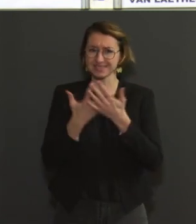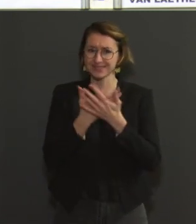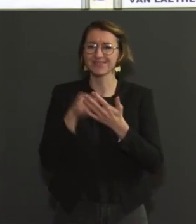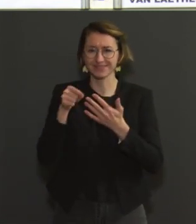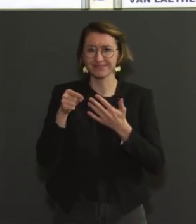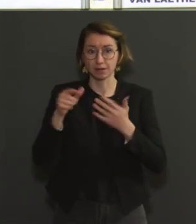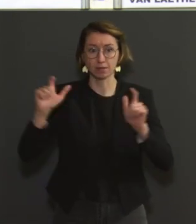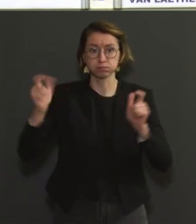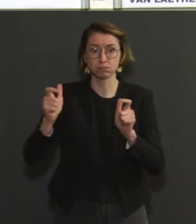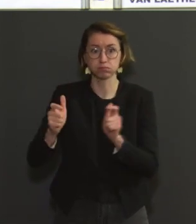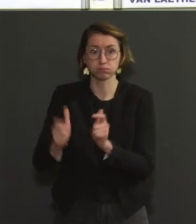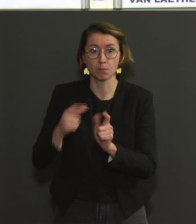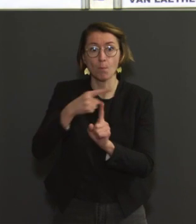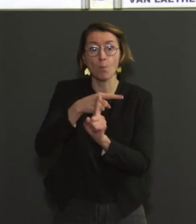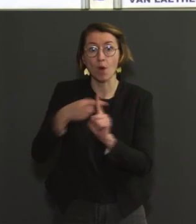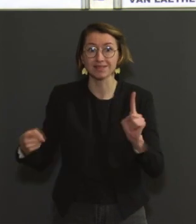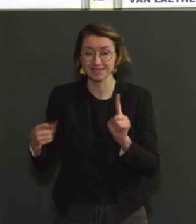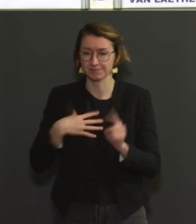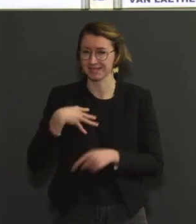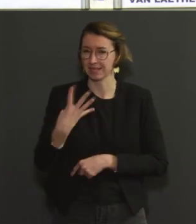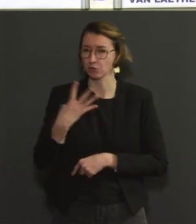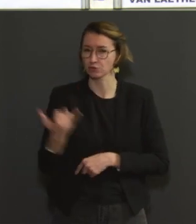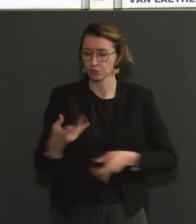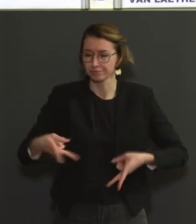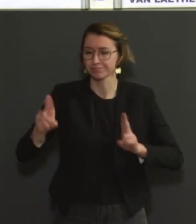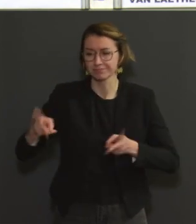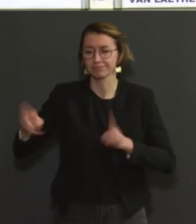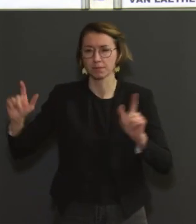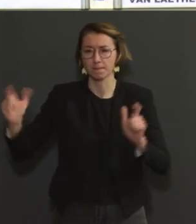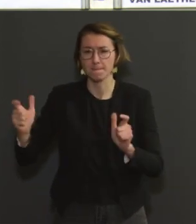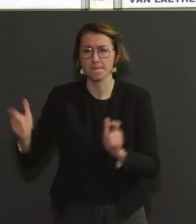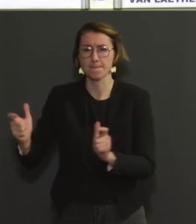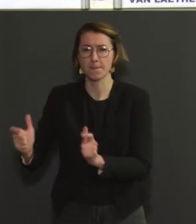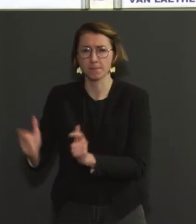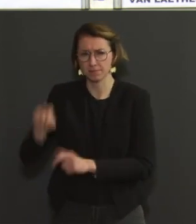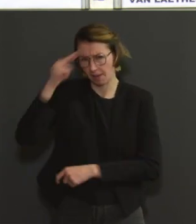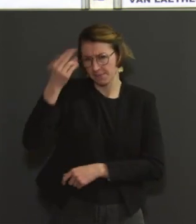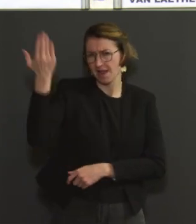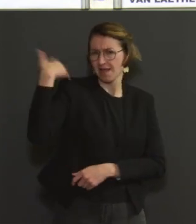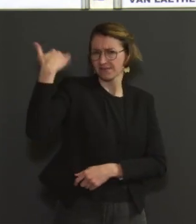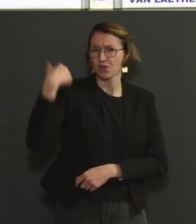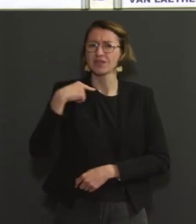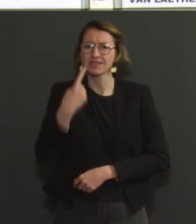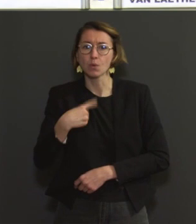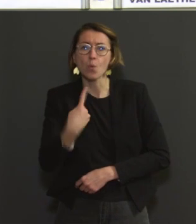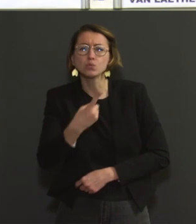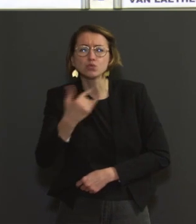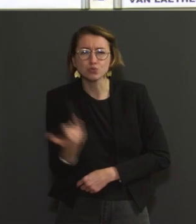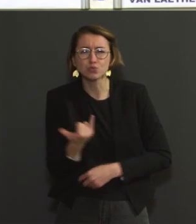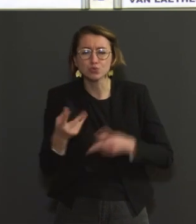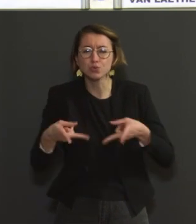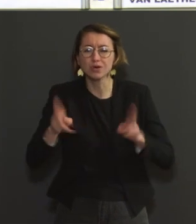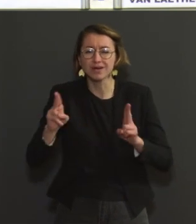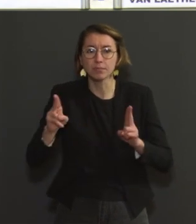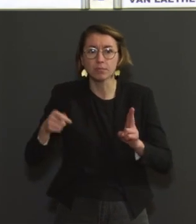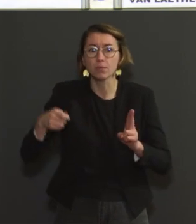Alors si vous avez bien suivi les conférences de presse précédentes, vous avez noté qu'on a parlé de 11 jours, 12 jours. Donc on est effectivement un petit peu dans un